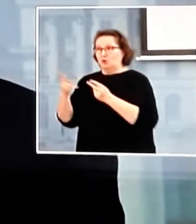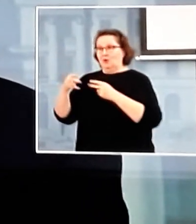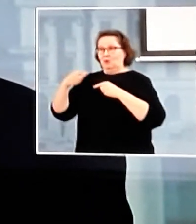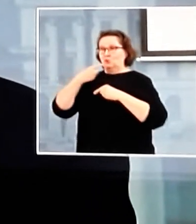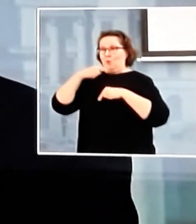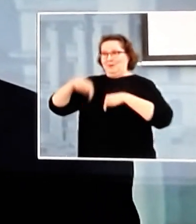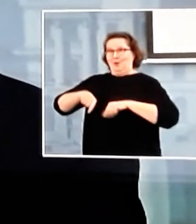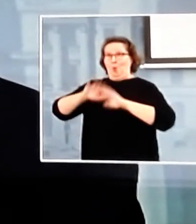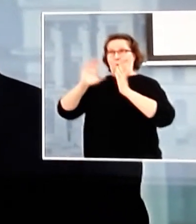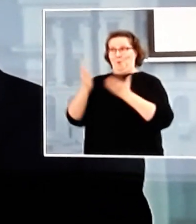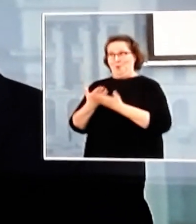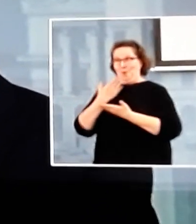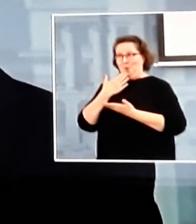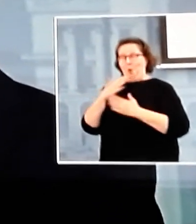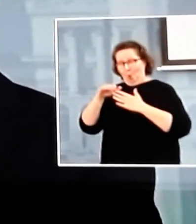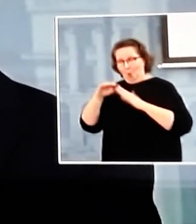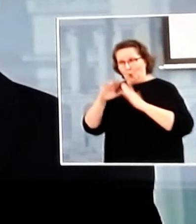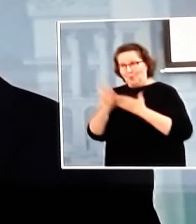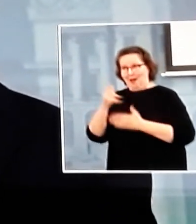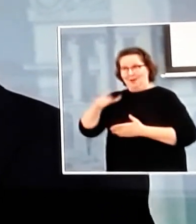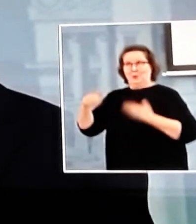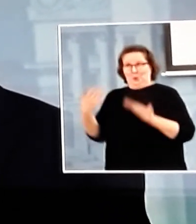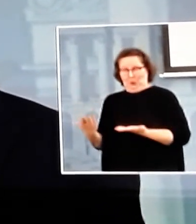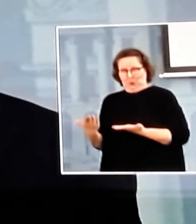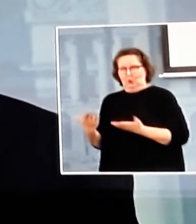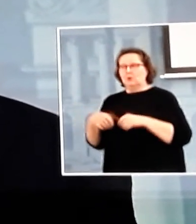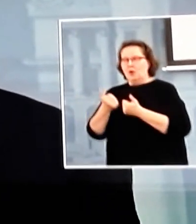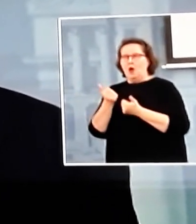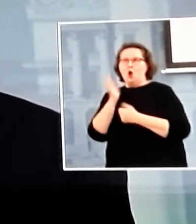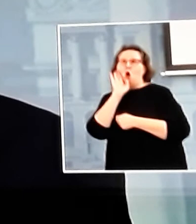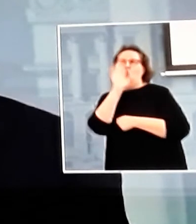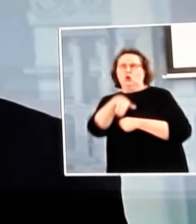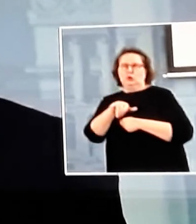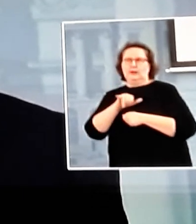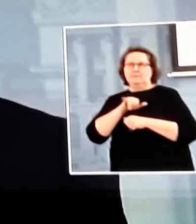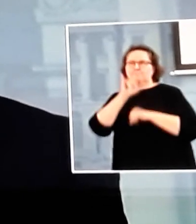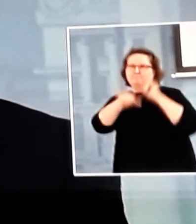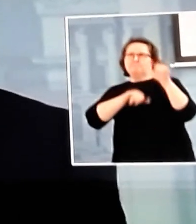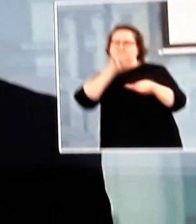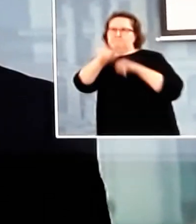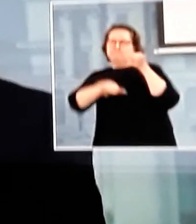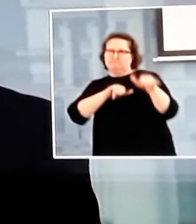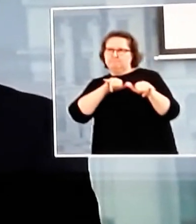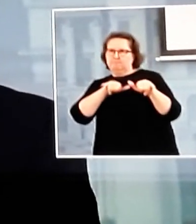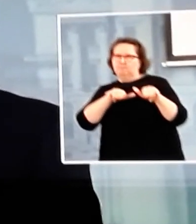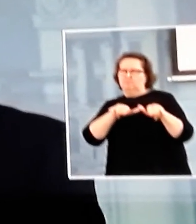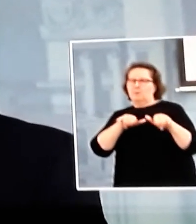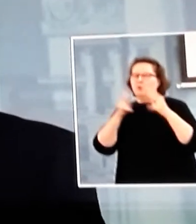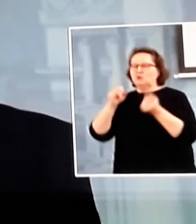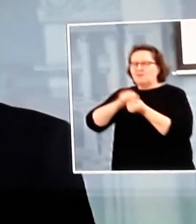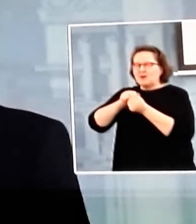sallittuja myöskin sitten Suomen puolella, samoin tietenkin rahtiliikenne.